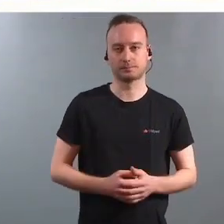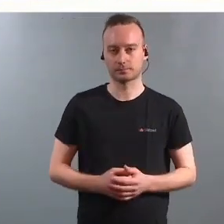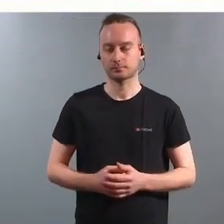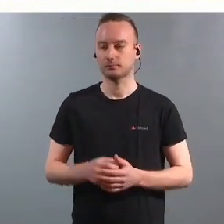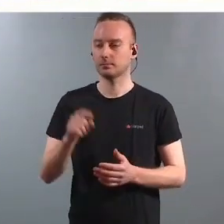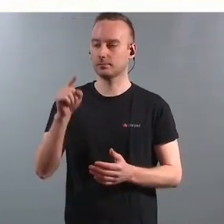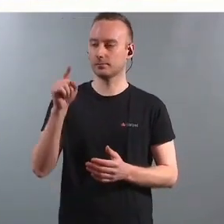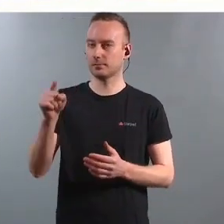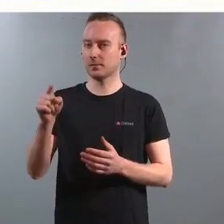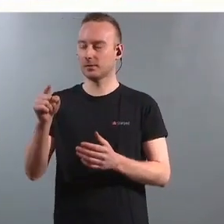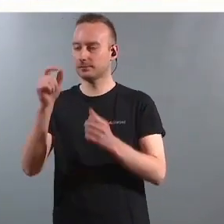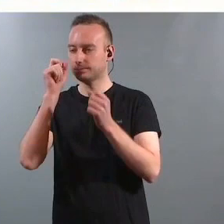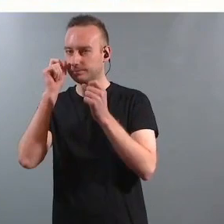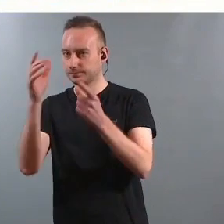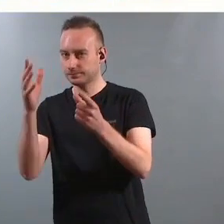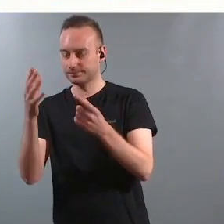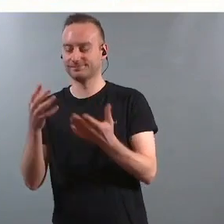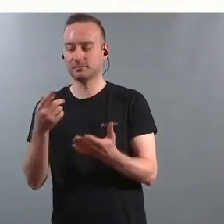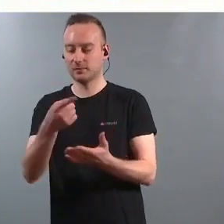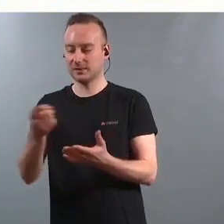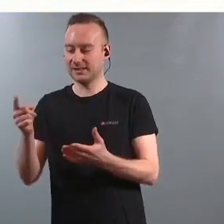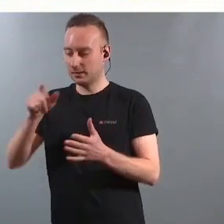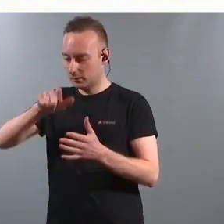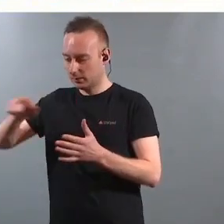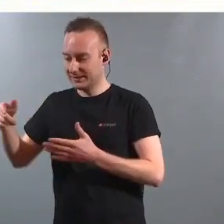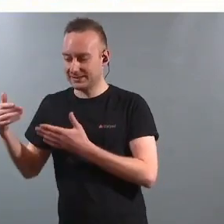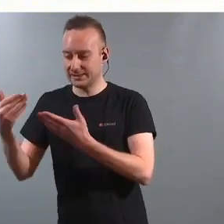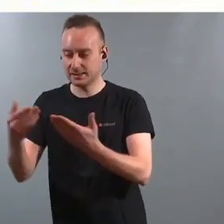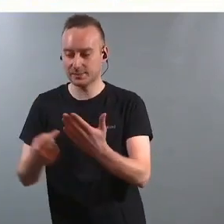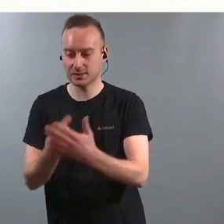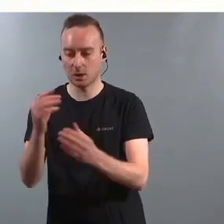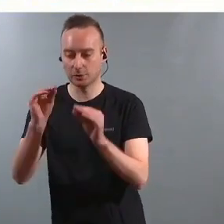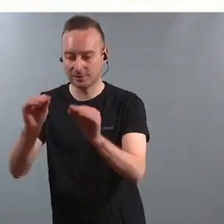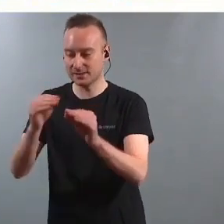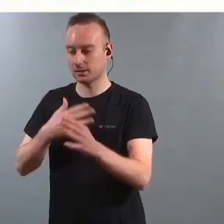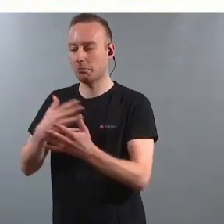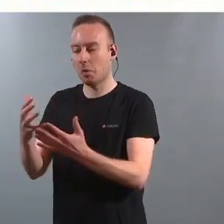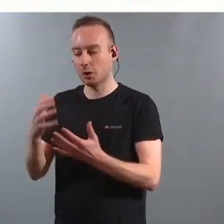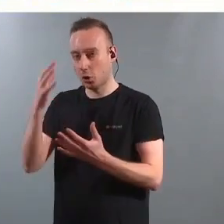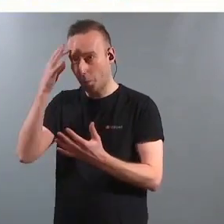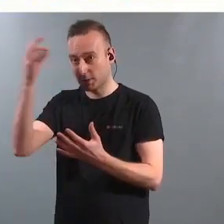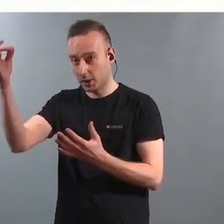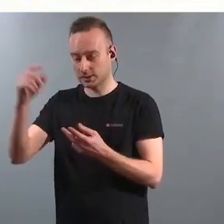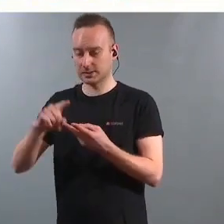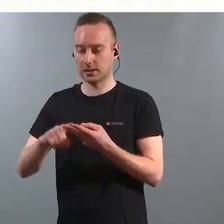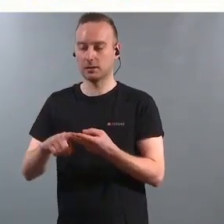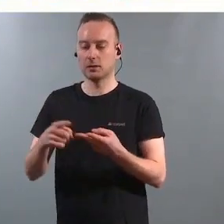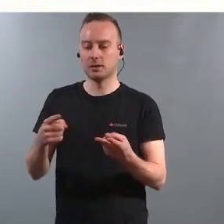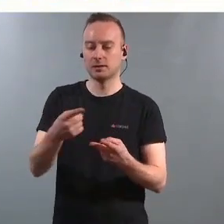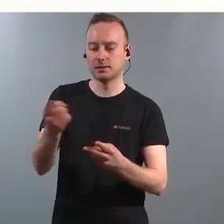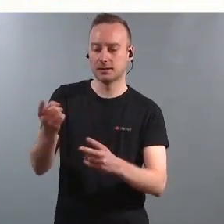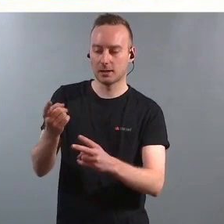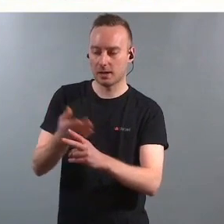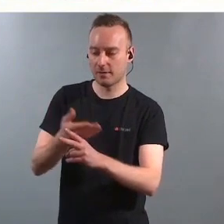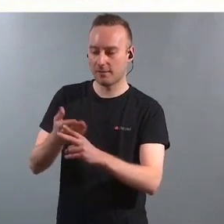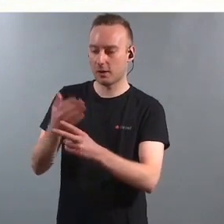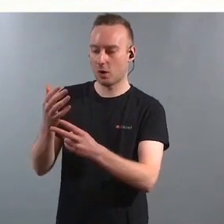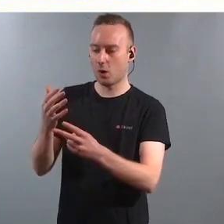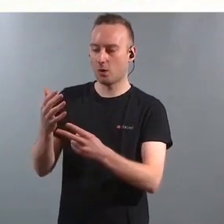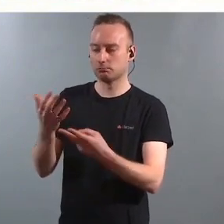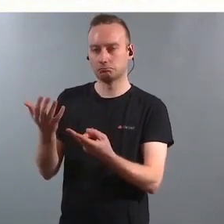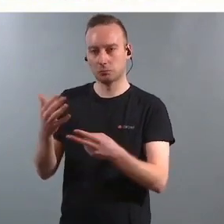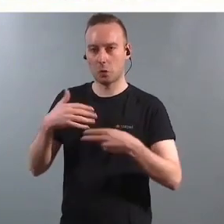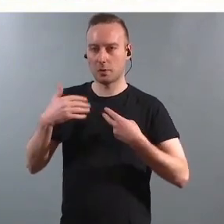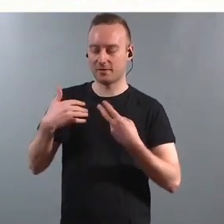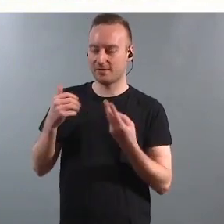at det er mangel på kompetanse hos de som ga spesialundervisningen. Elevene opplevde å få vikarer eller assistenter som ikke